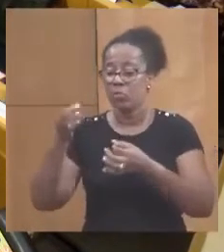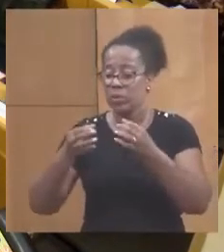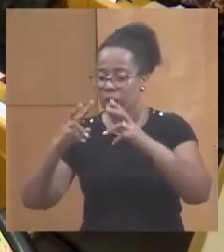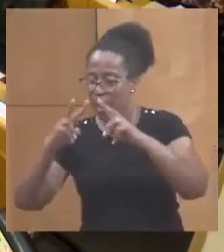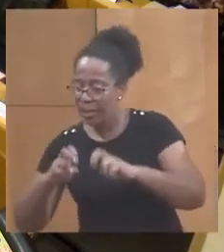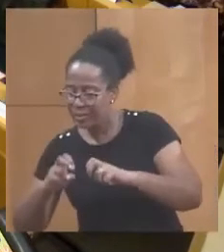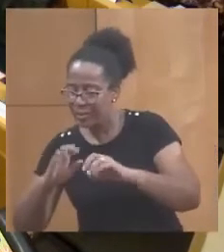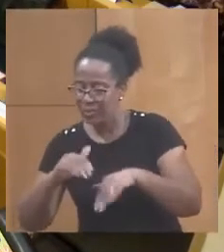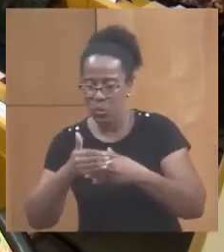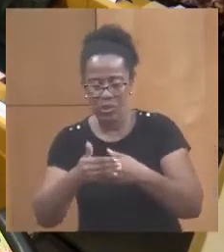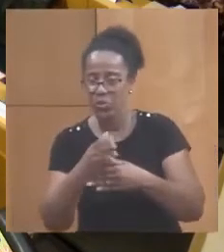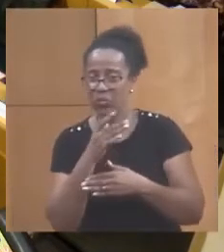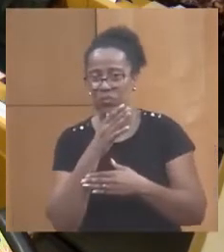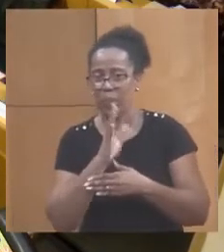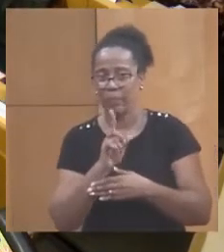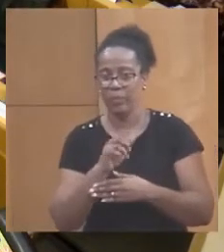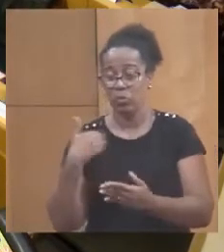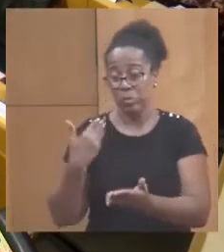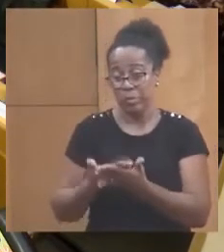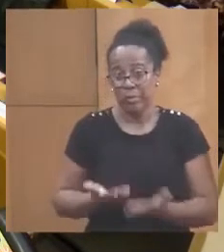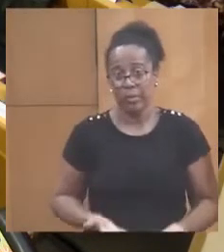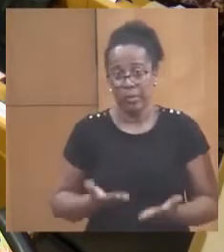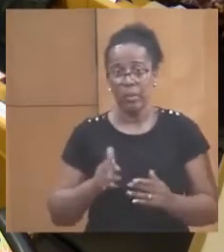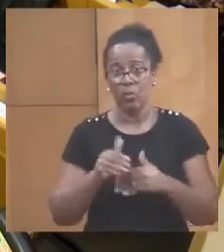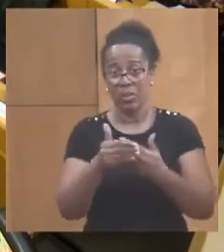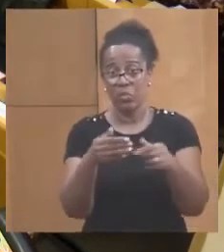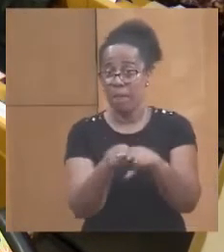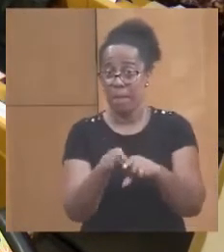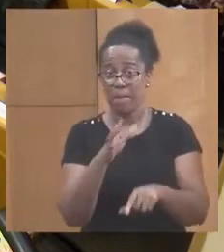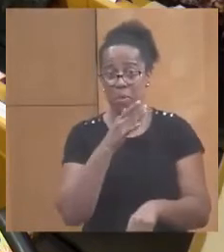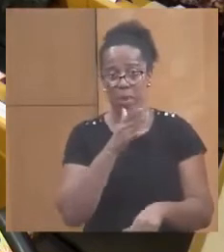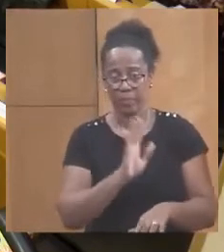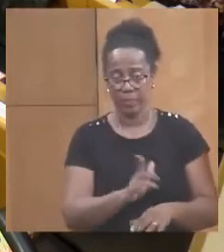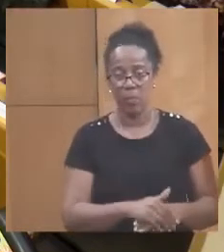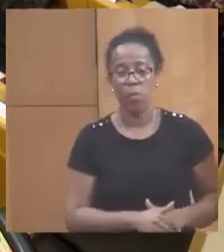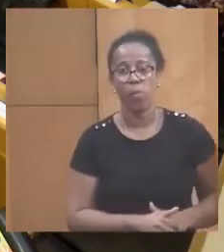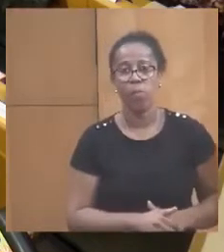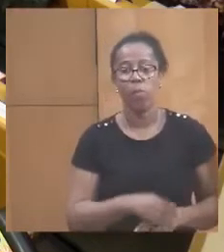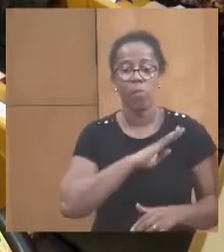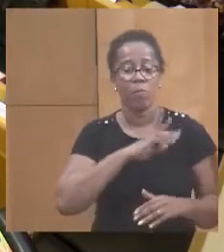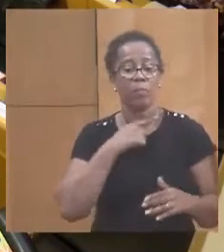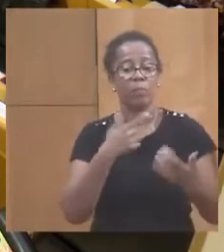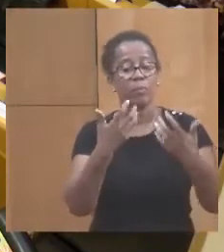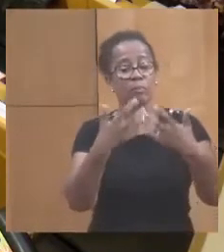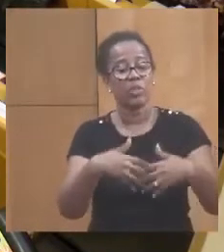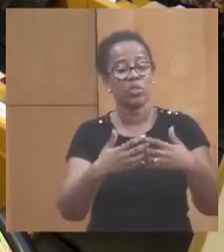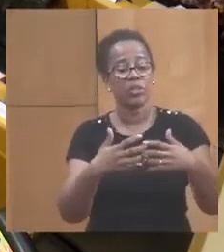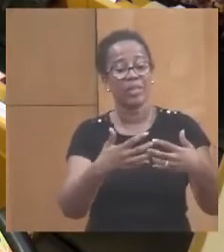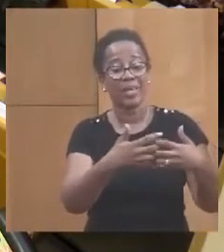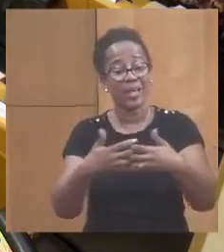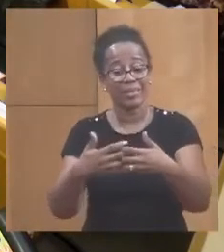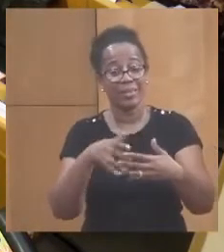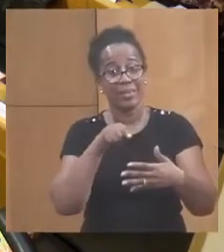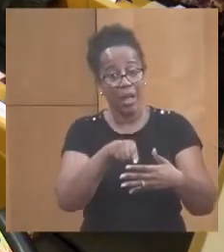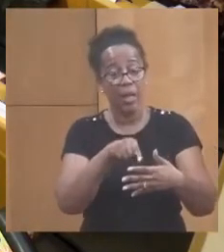pas continuer comme ça s'est fait jusqu'à présent parce que les machines à glace ce sont des outillages